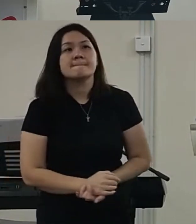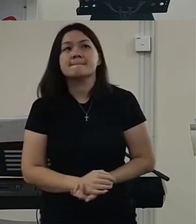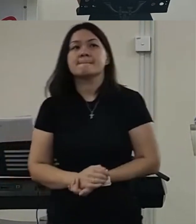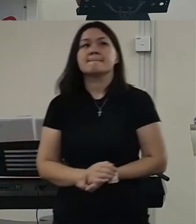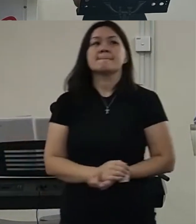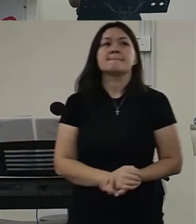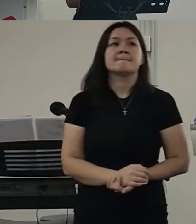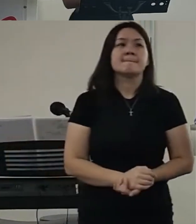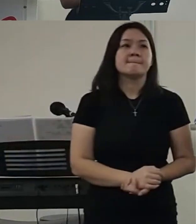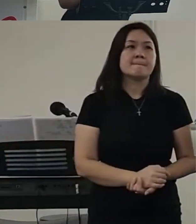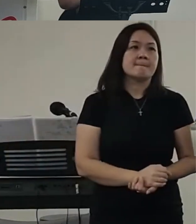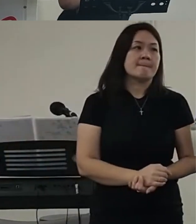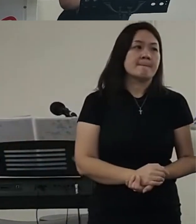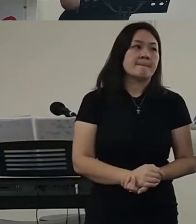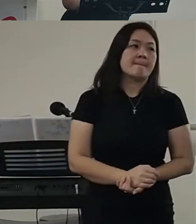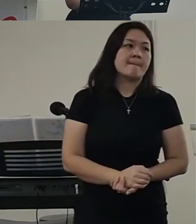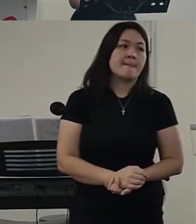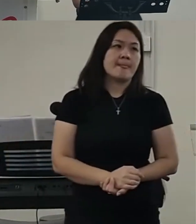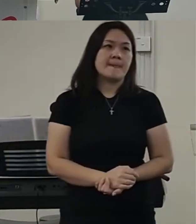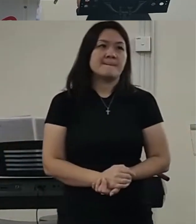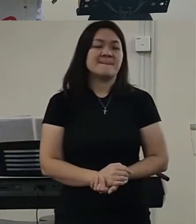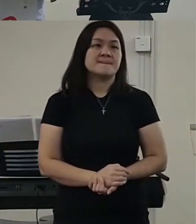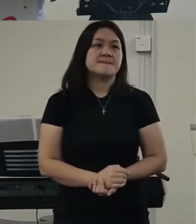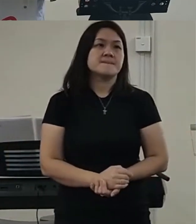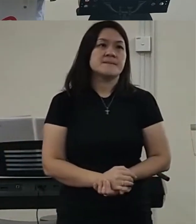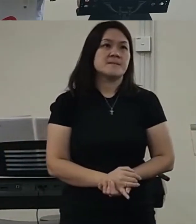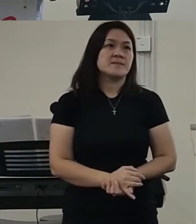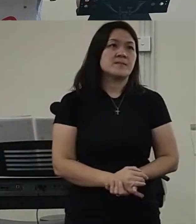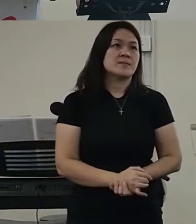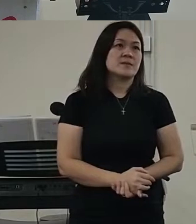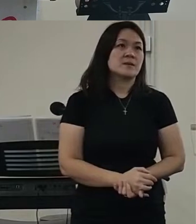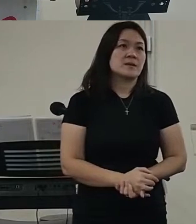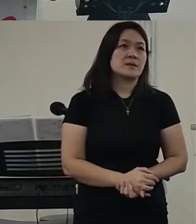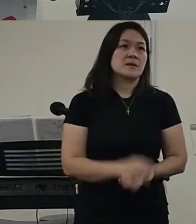我们要来看路加福音第十五章